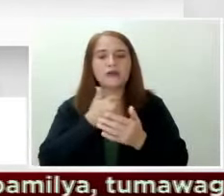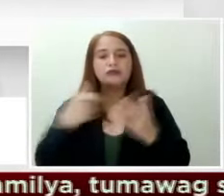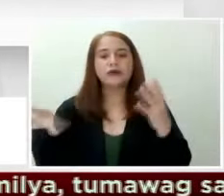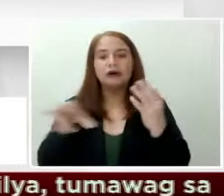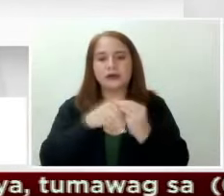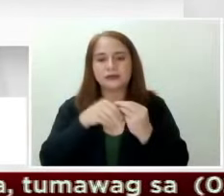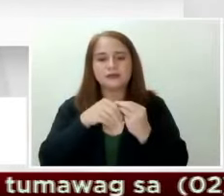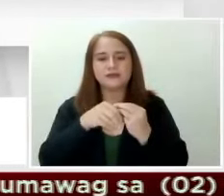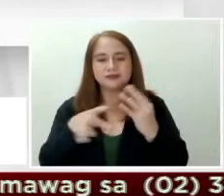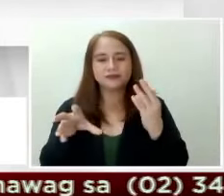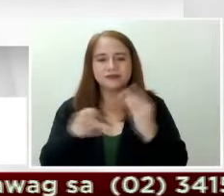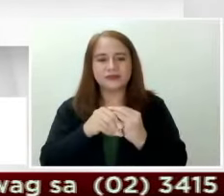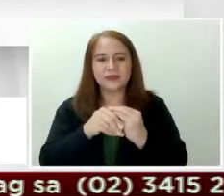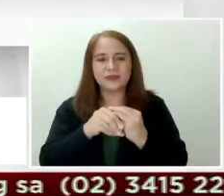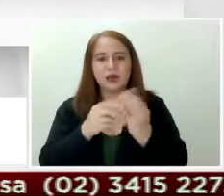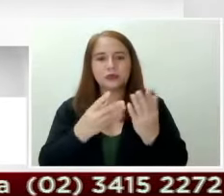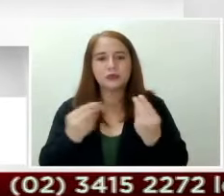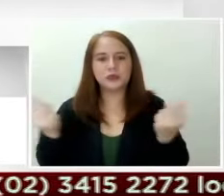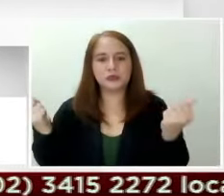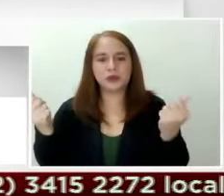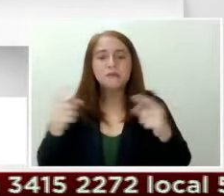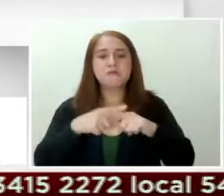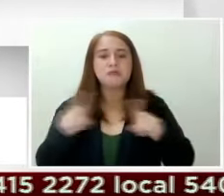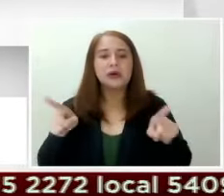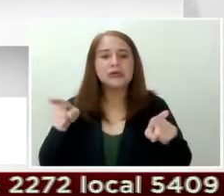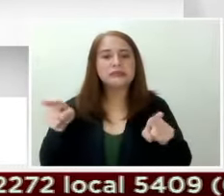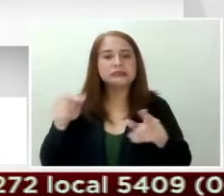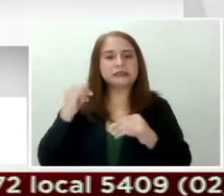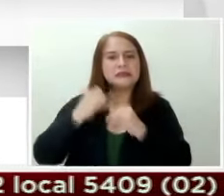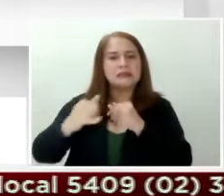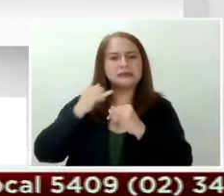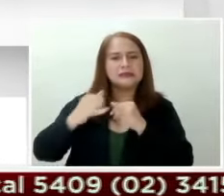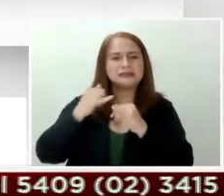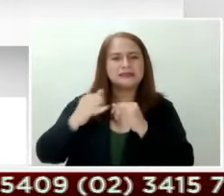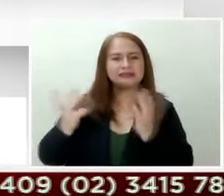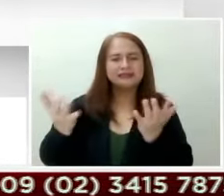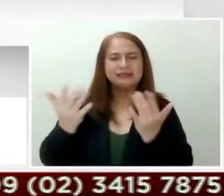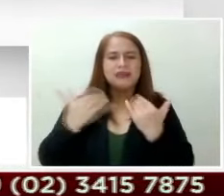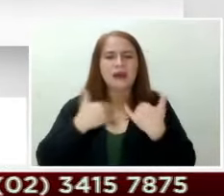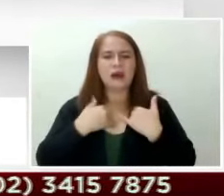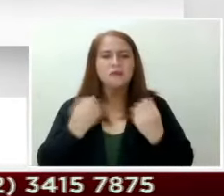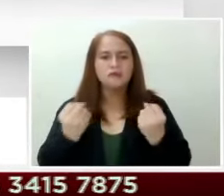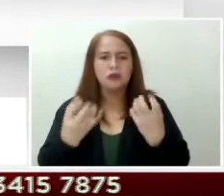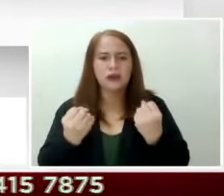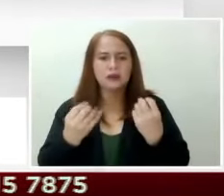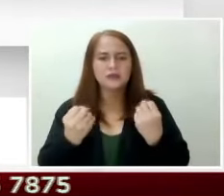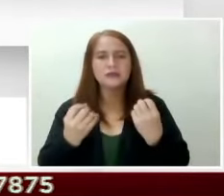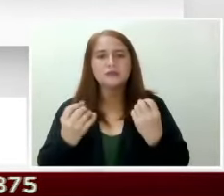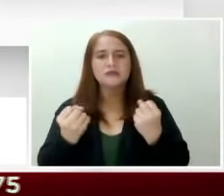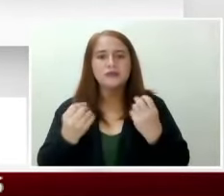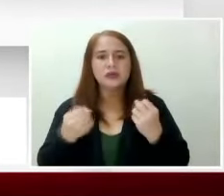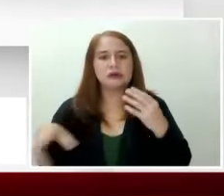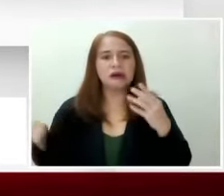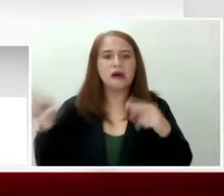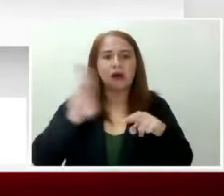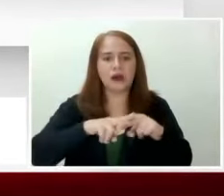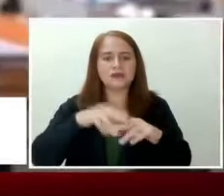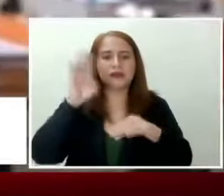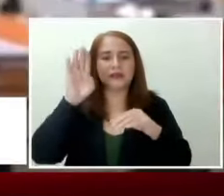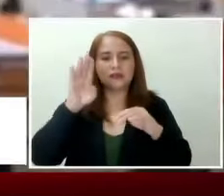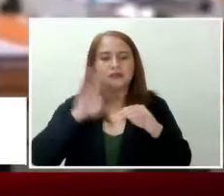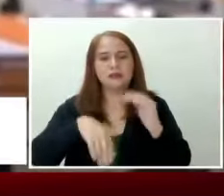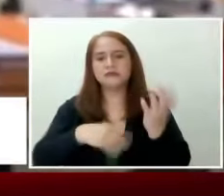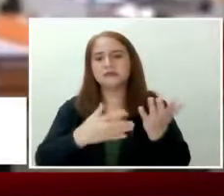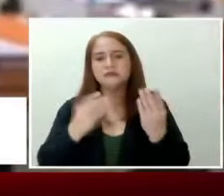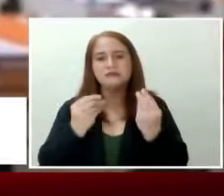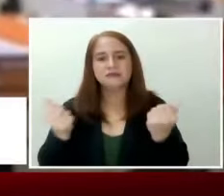na recoveries. Kaya nga lang, itong mga huling araw natin, mas marami yung nadadagdag kaysa sa nakaka-recover.